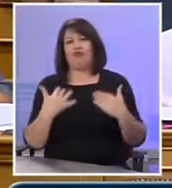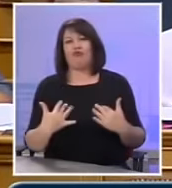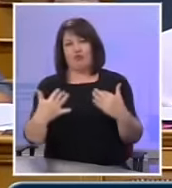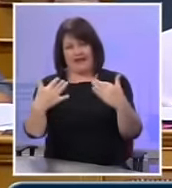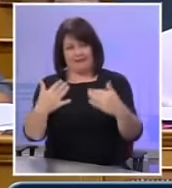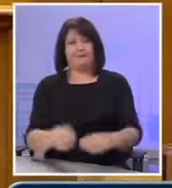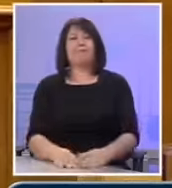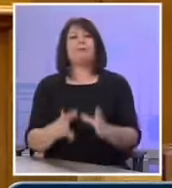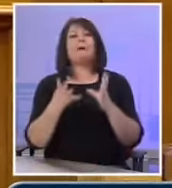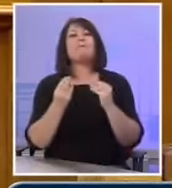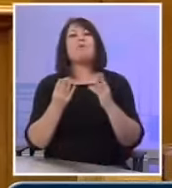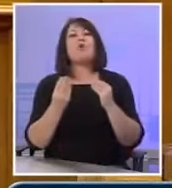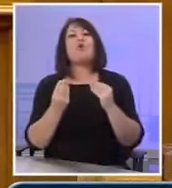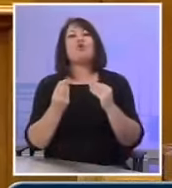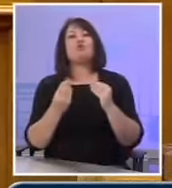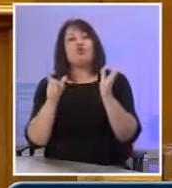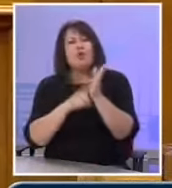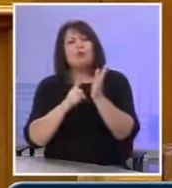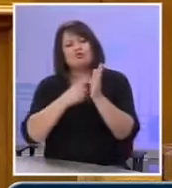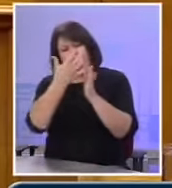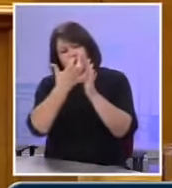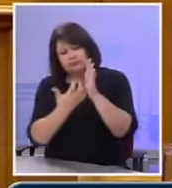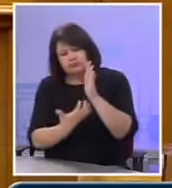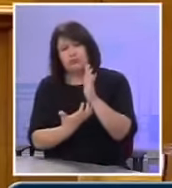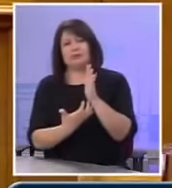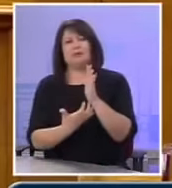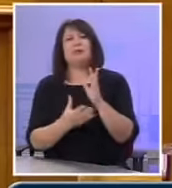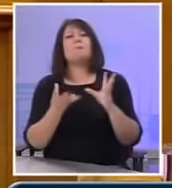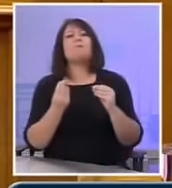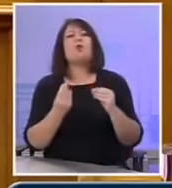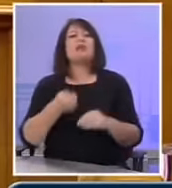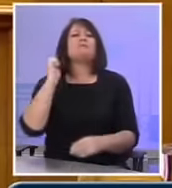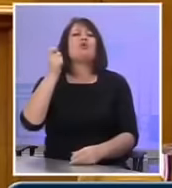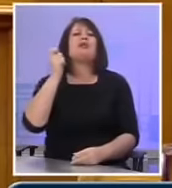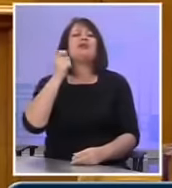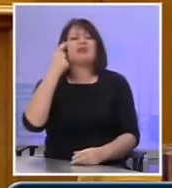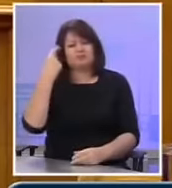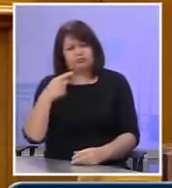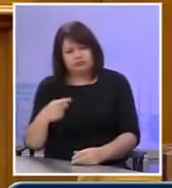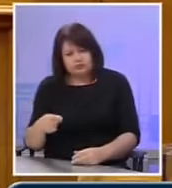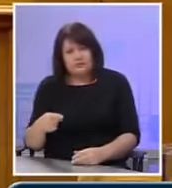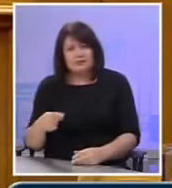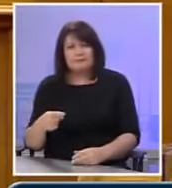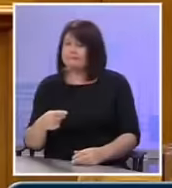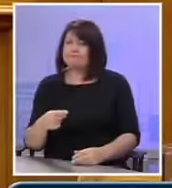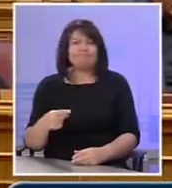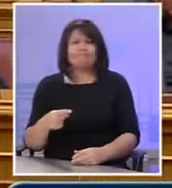έχουμε πάρα πολλούς θεσμούς και έχουμε πάρα πολλές πολιτικές που δεν